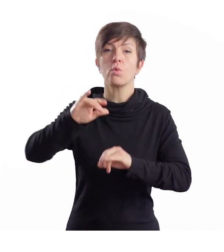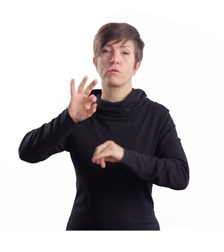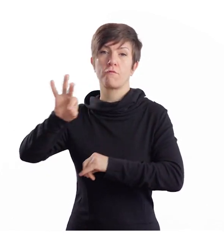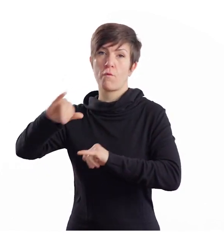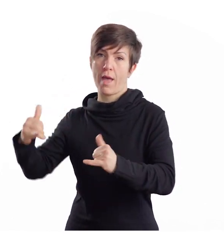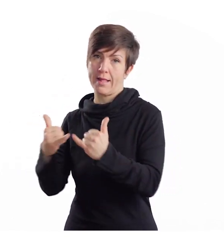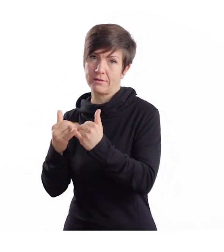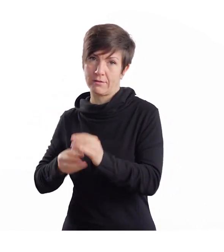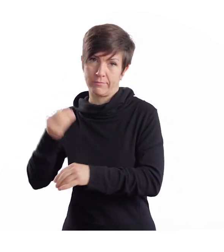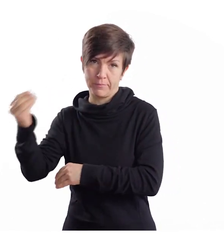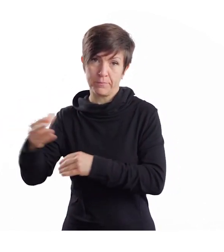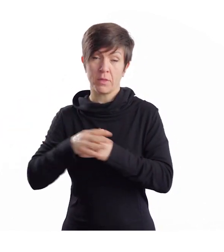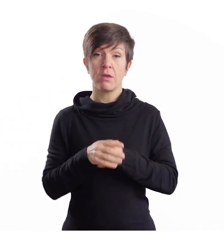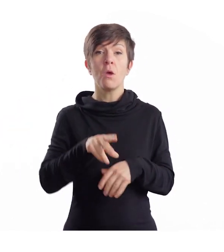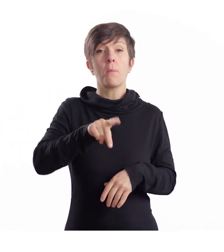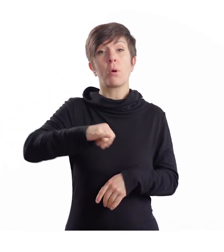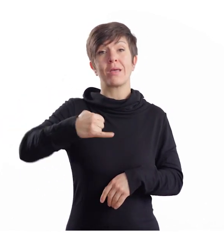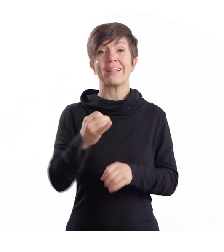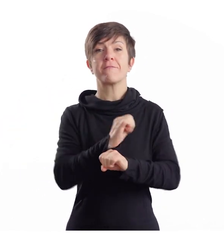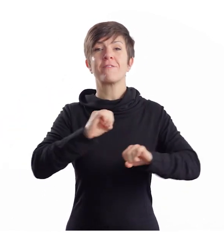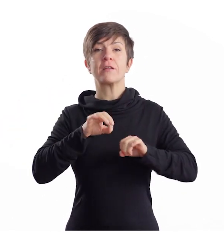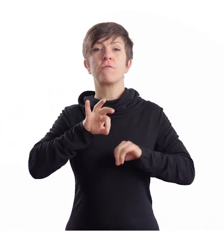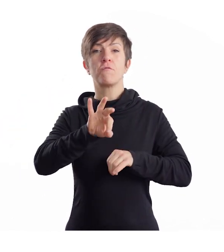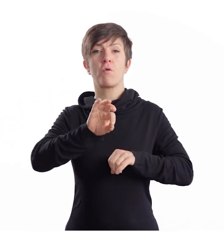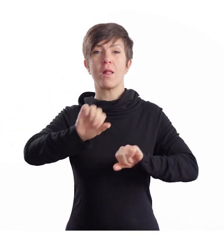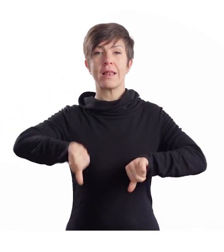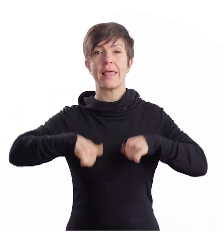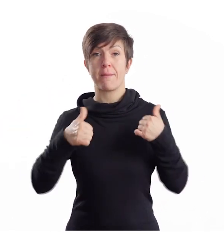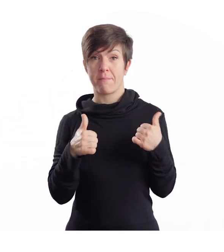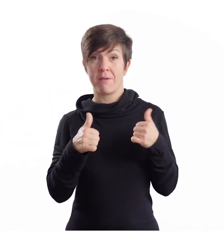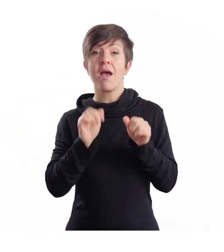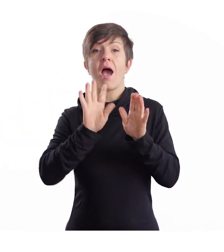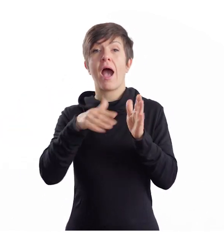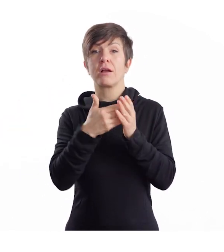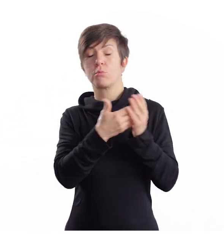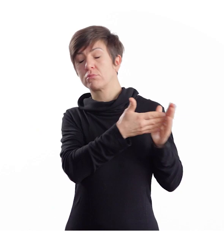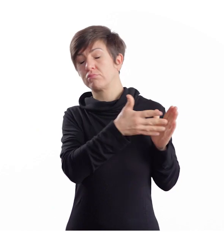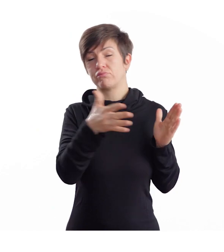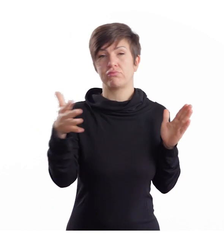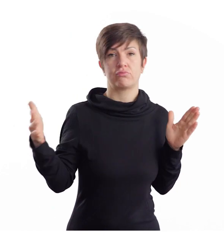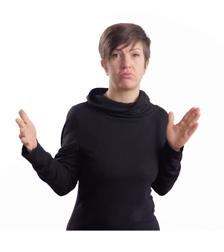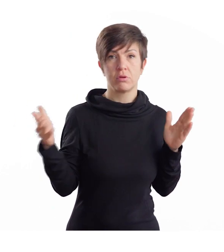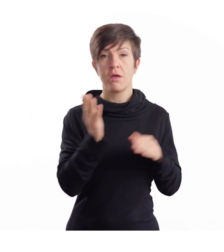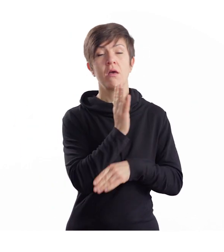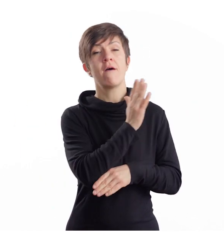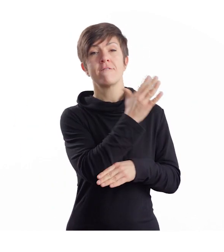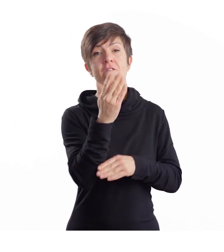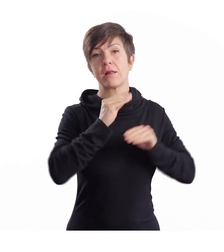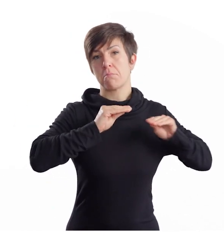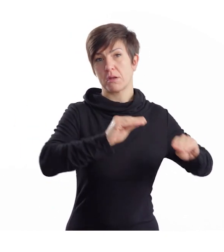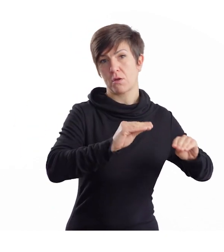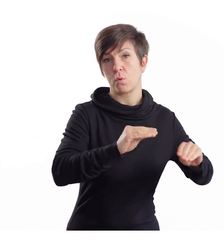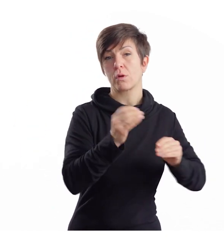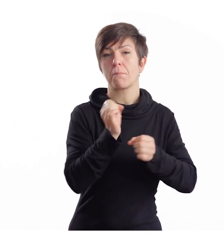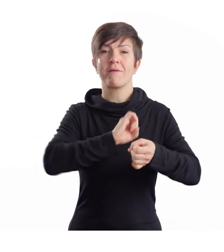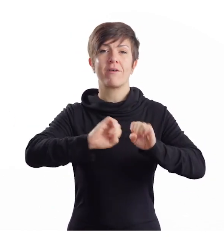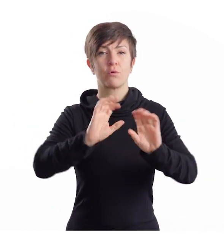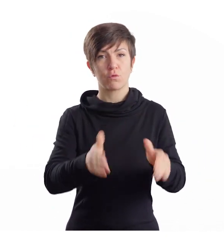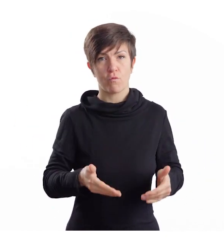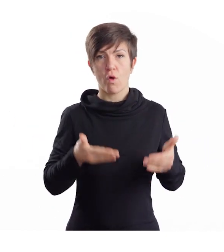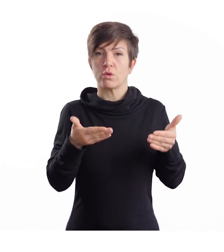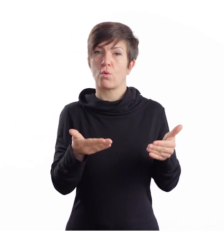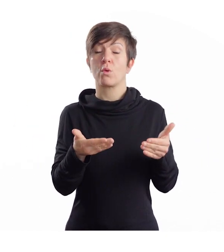Eltern. Wir bieten im Projekt Fit fürs Leben verschiedene Angebote an. Das Angebotsportfolio geht über Waldpädagogik,